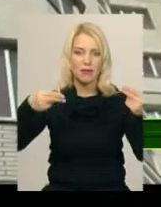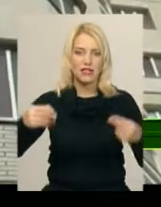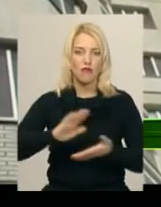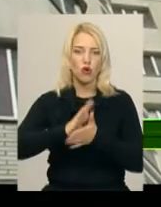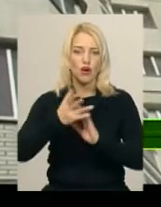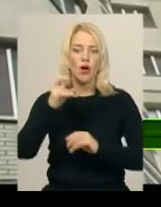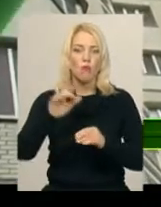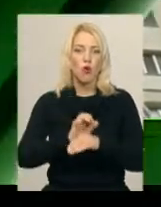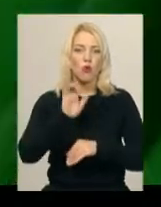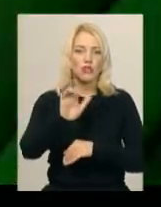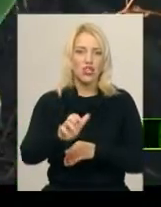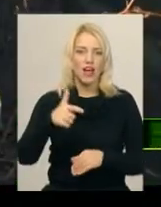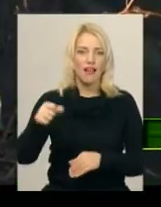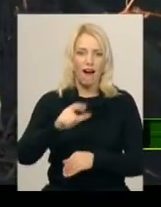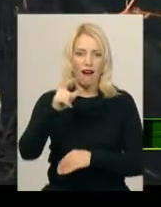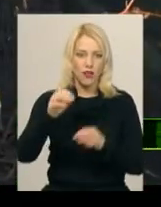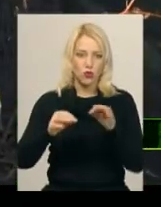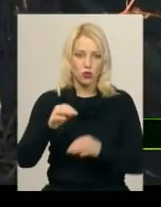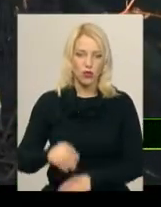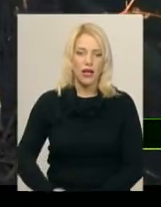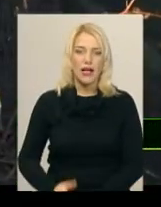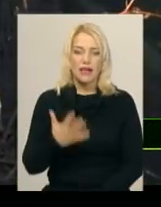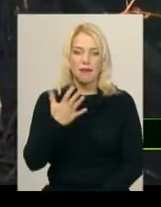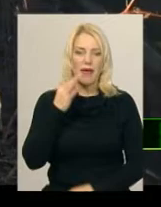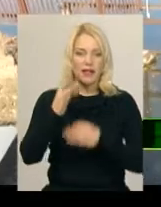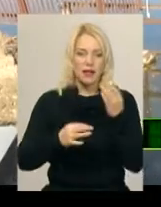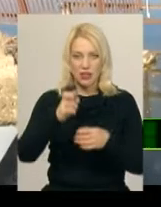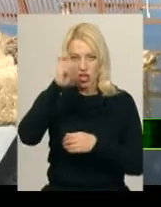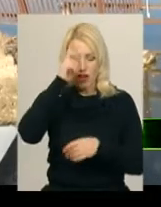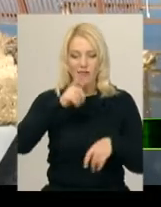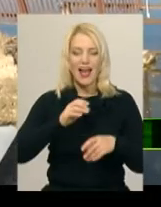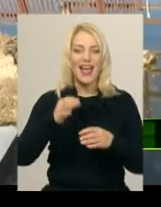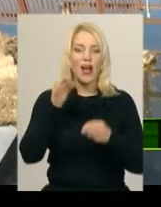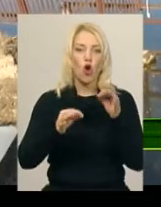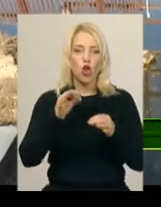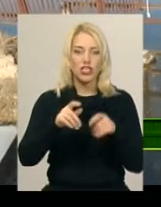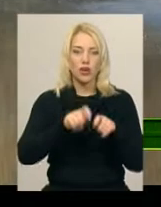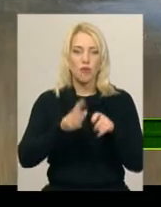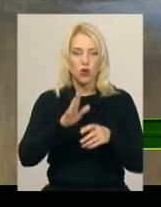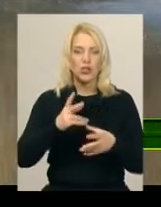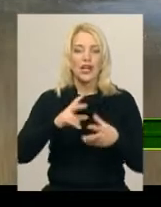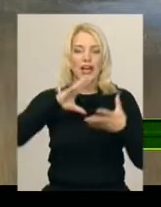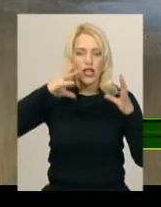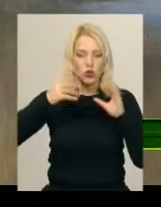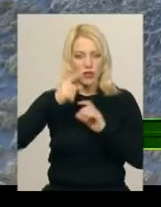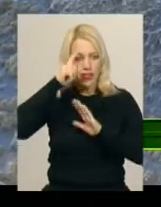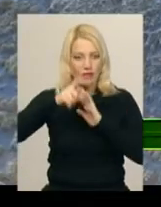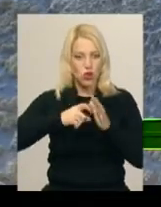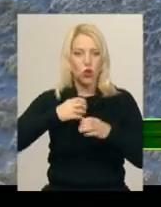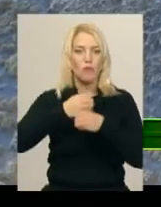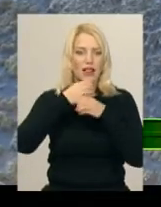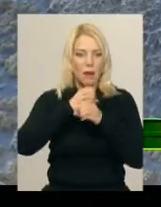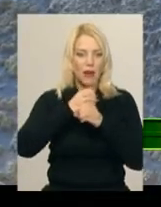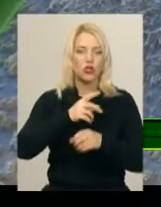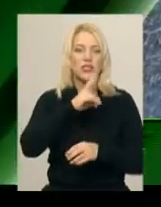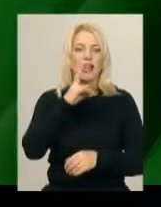про постачання природного газу. За п'ять днів Державні екологічні інспекції будуть відомі результати інструментально-лабораторних досліджень проб води з